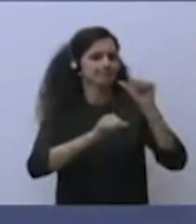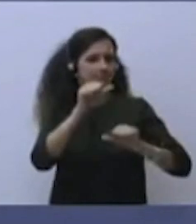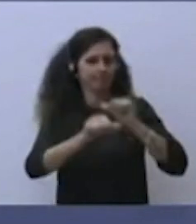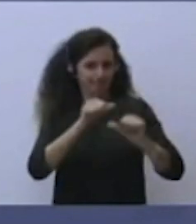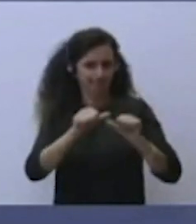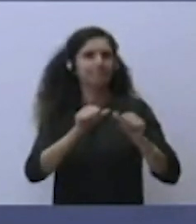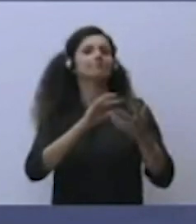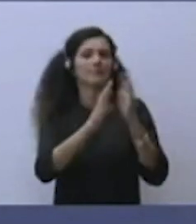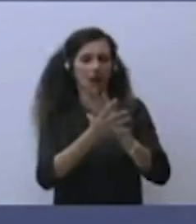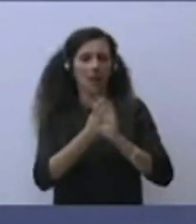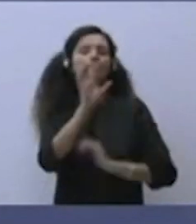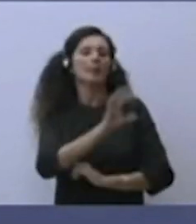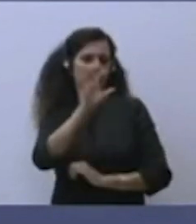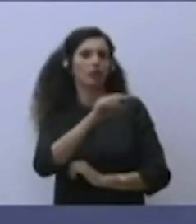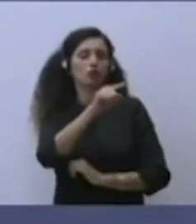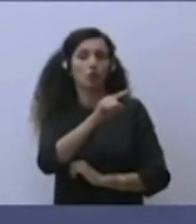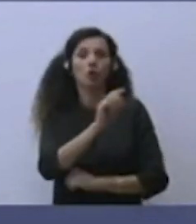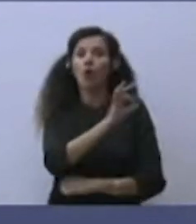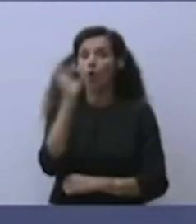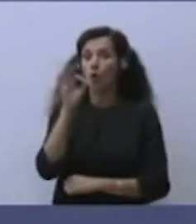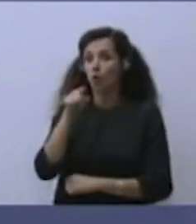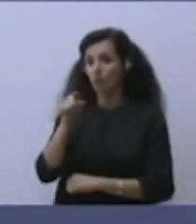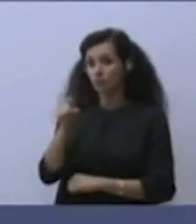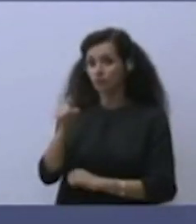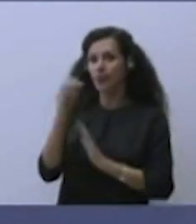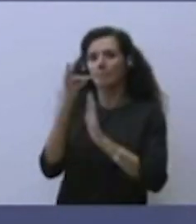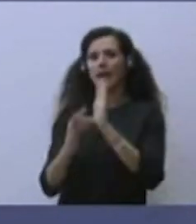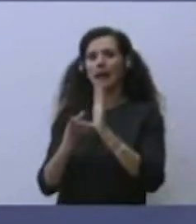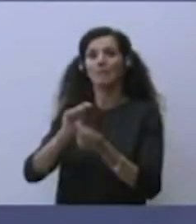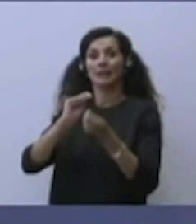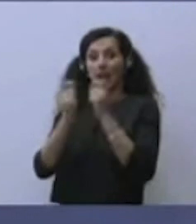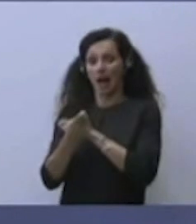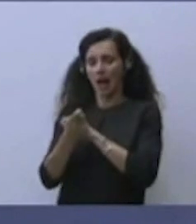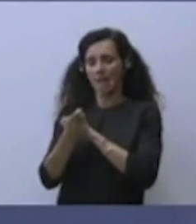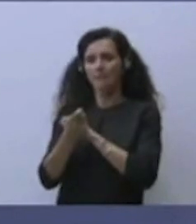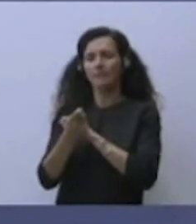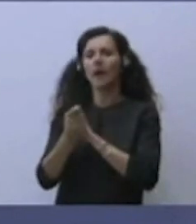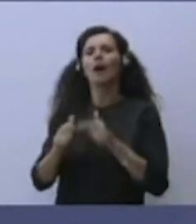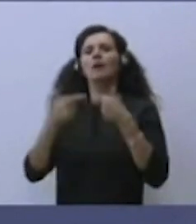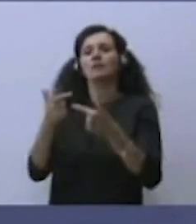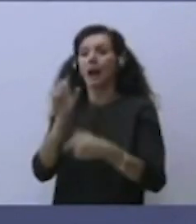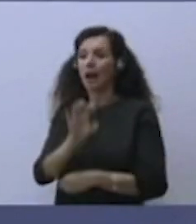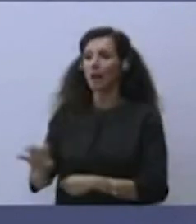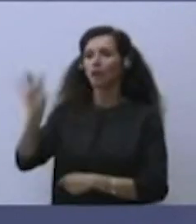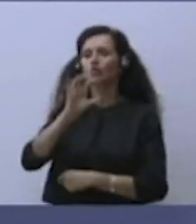oppure introdurre il Green Pass, cambiare i parametri in maniera tale da tenere le regioni in zona bianca.